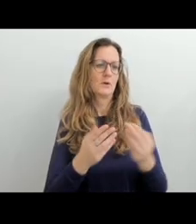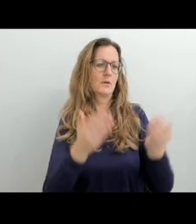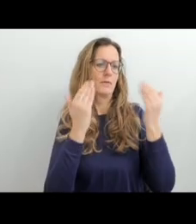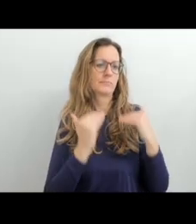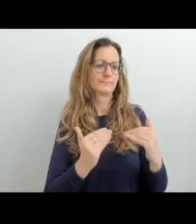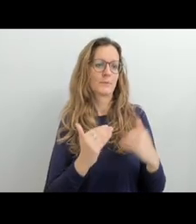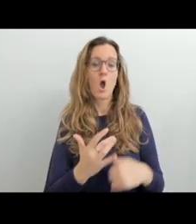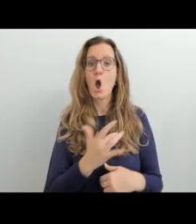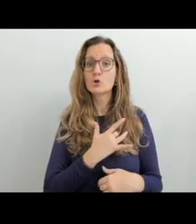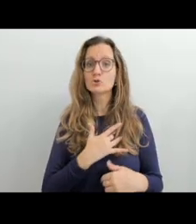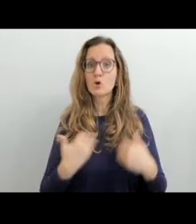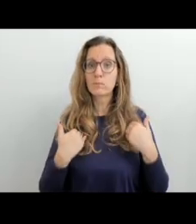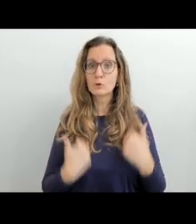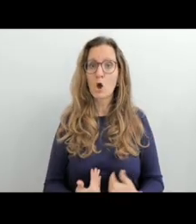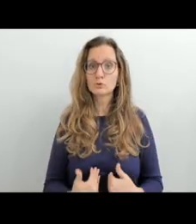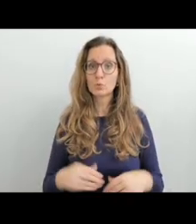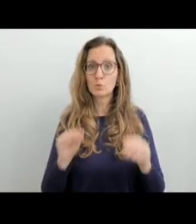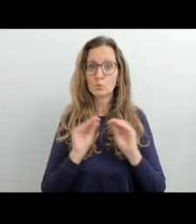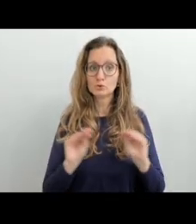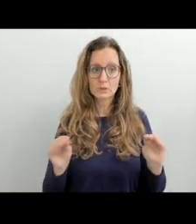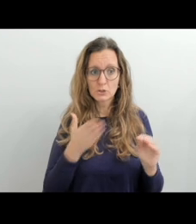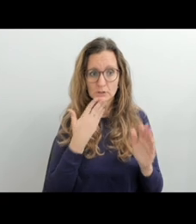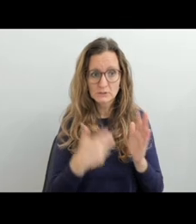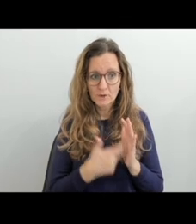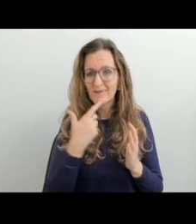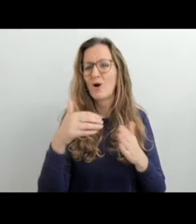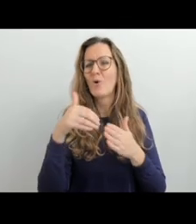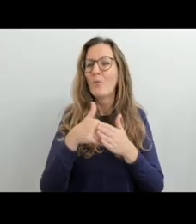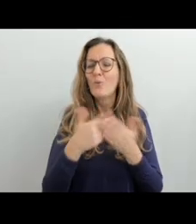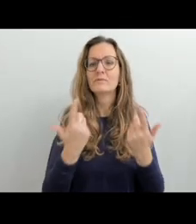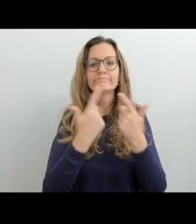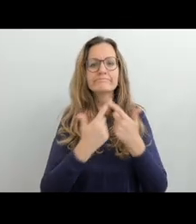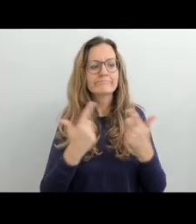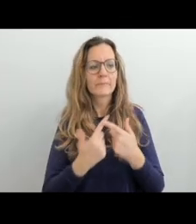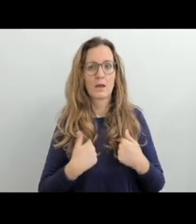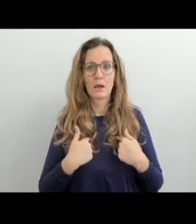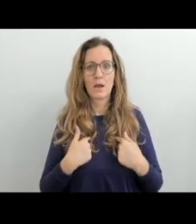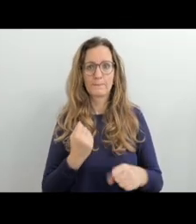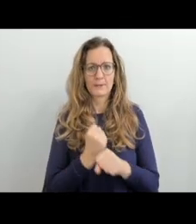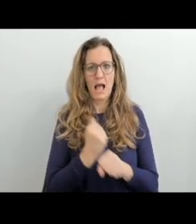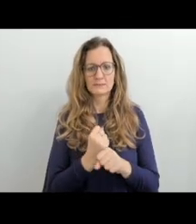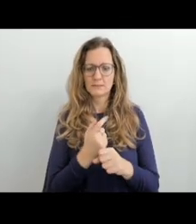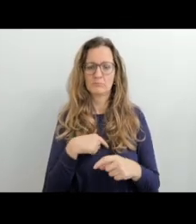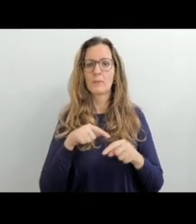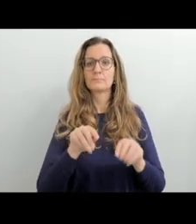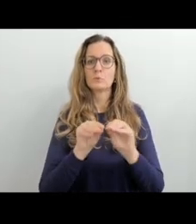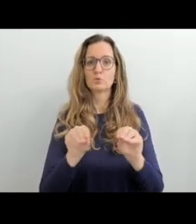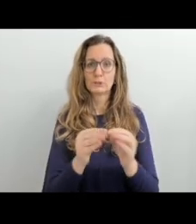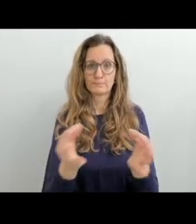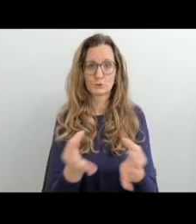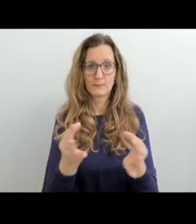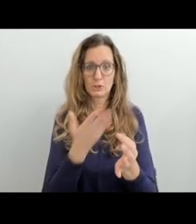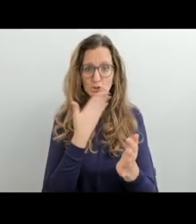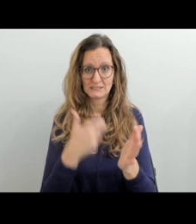a jakým způsobem tento cefr využít ve výuce. Další kapitola se týká možného obsahu